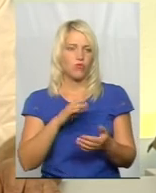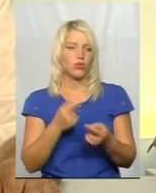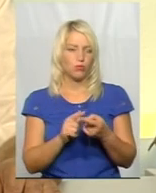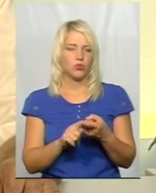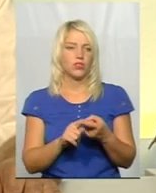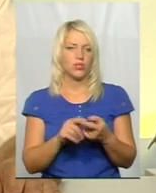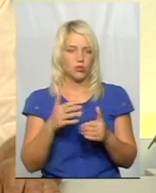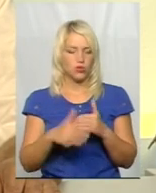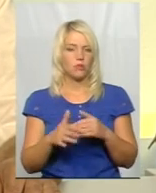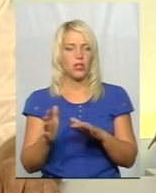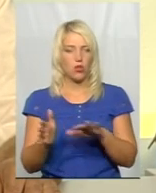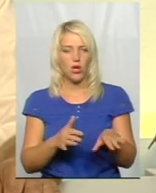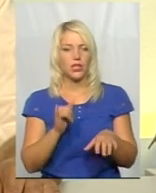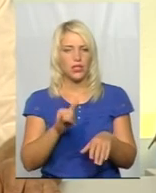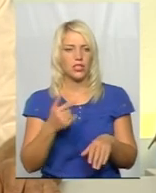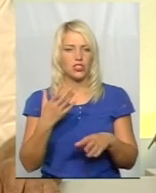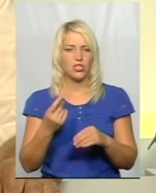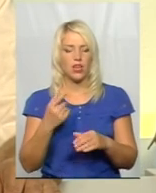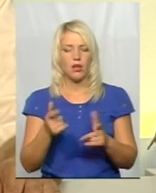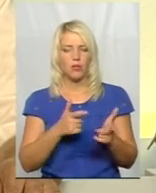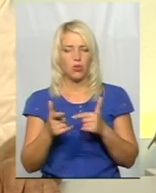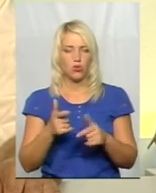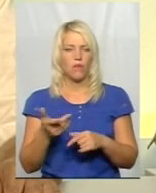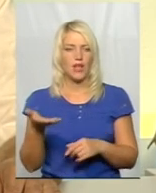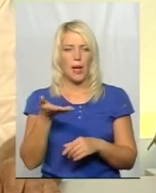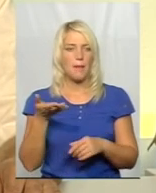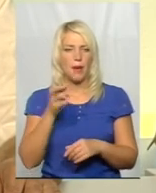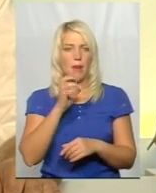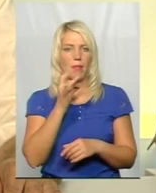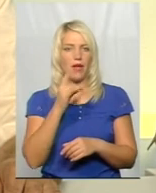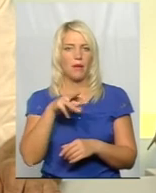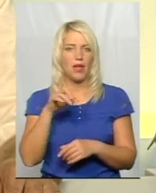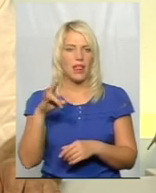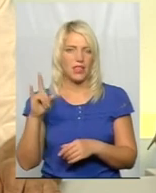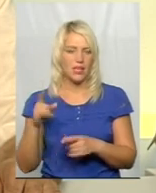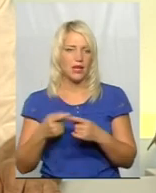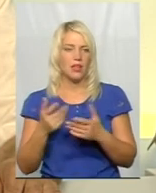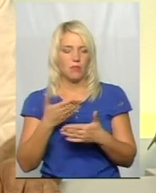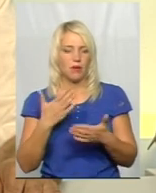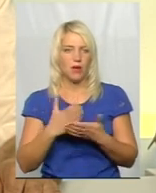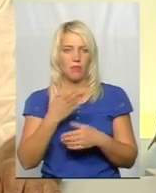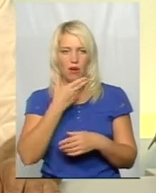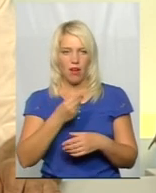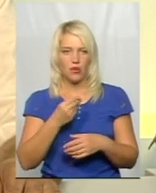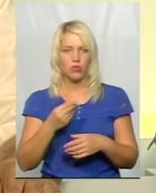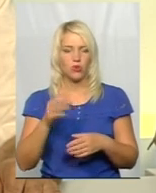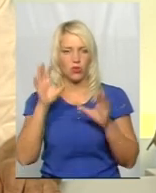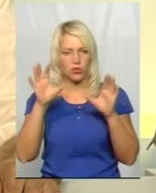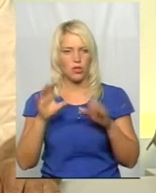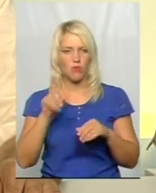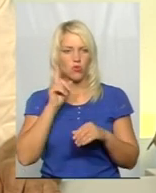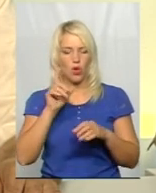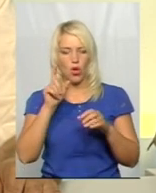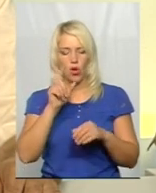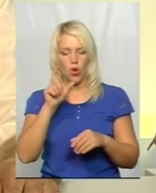зрозуміло. А все останнє – підготовка барменів. Знаєте, ми все ж таки маємо гарну конституцію, і молодій людині не